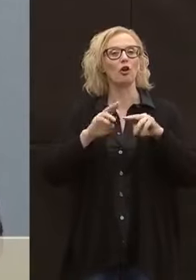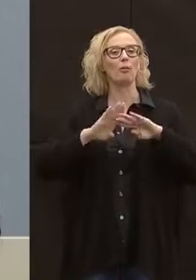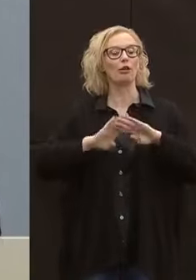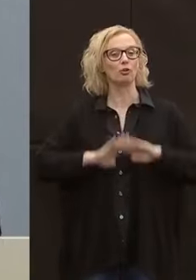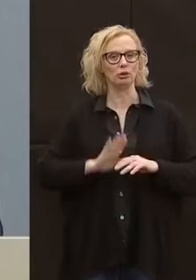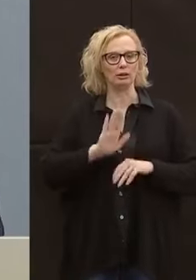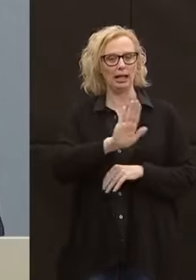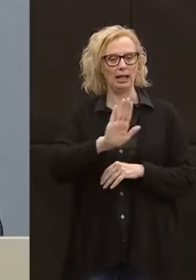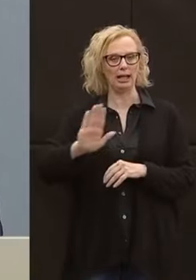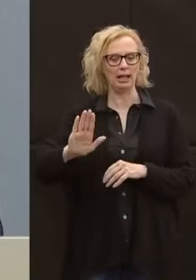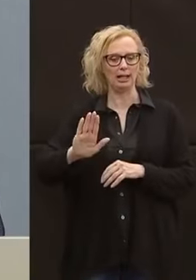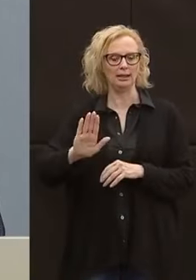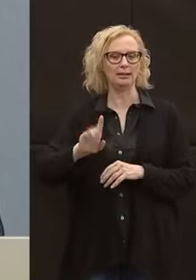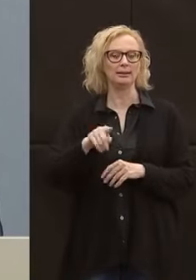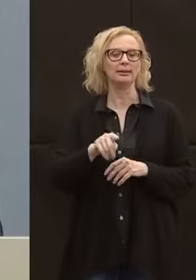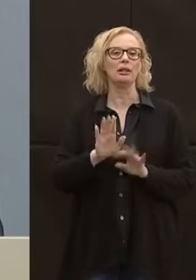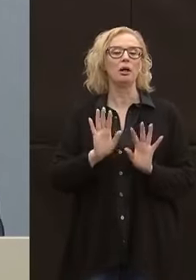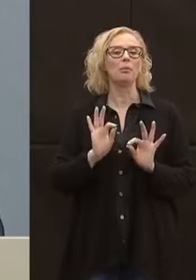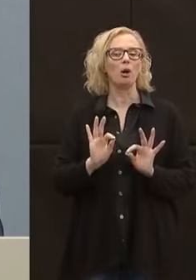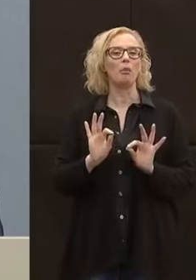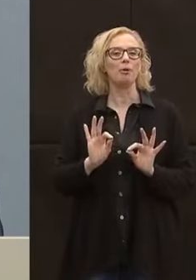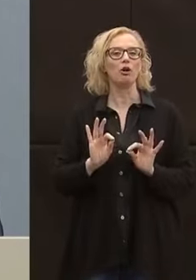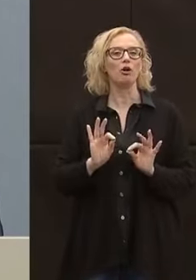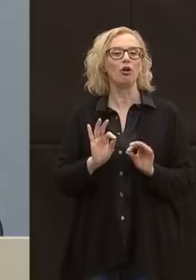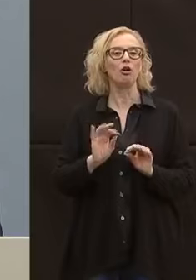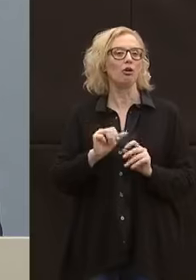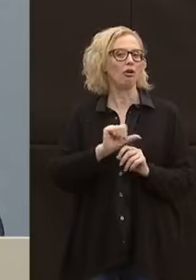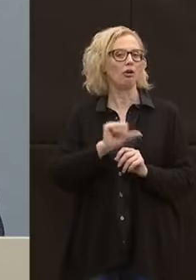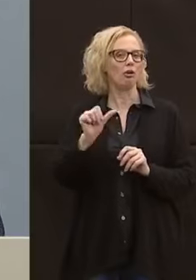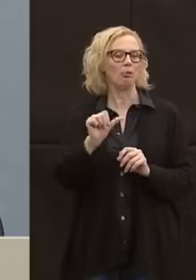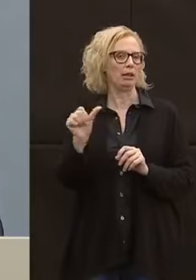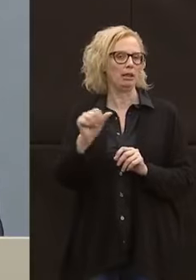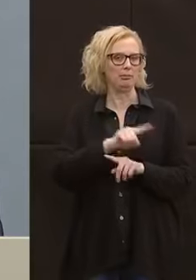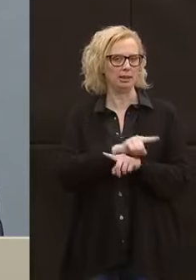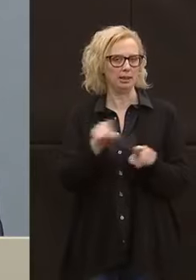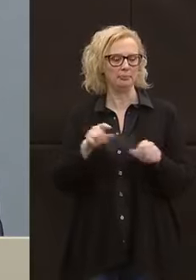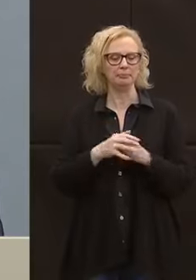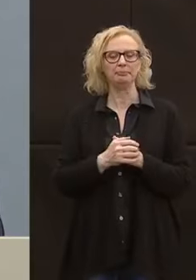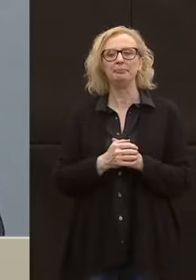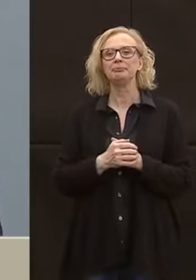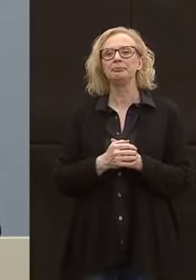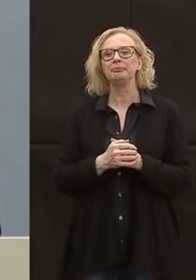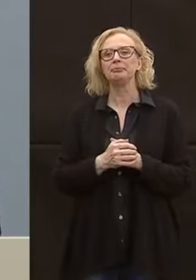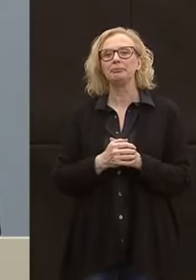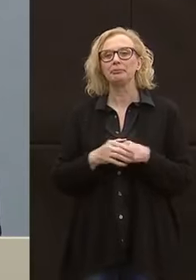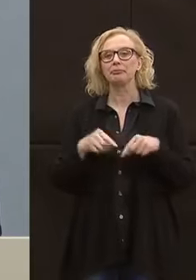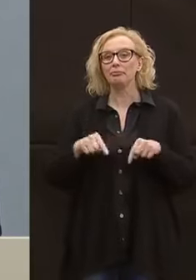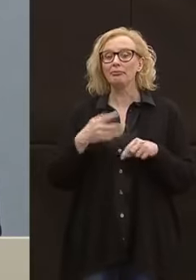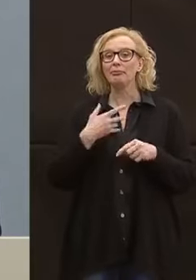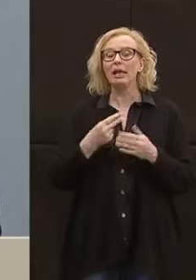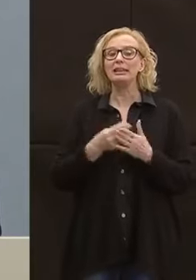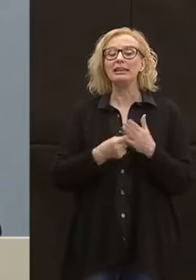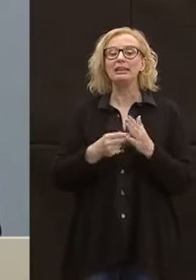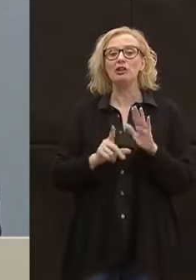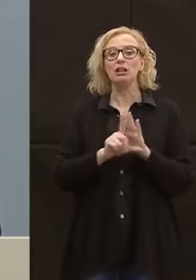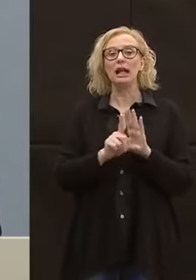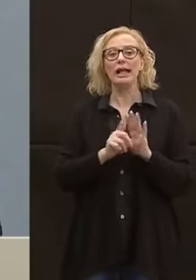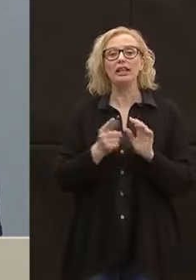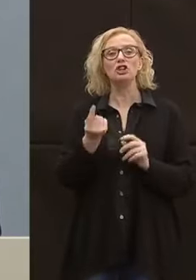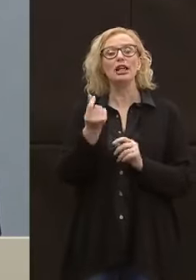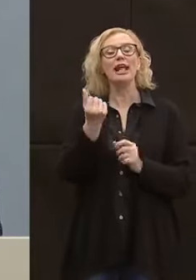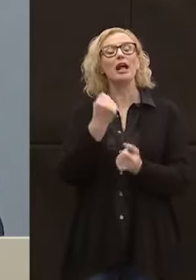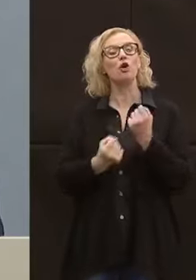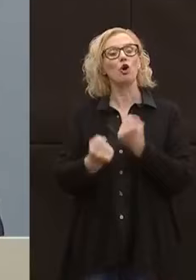personale ovviamente in prima linea. Stiamo lavorando sul disegno di legge sull'economia,